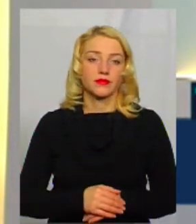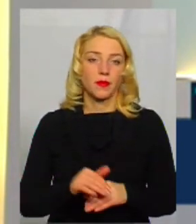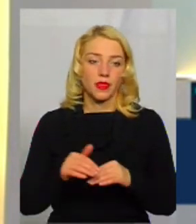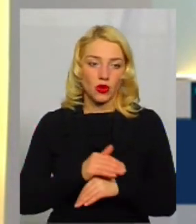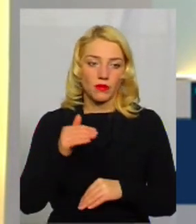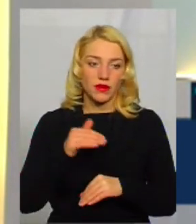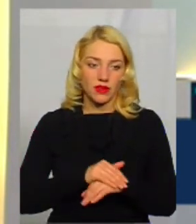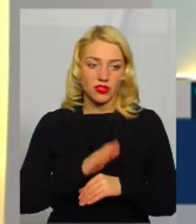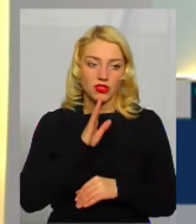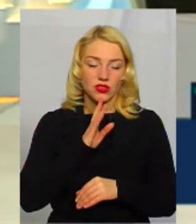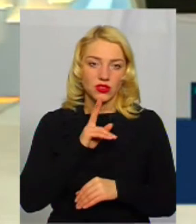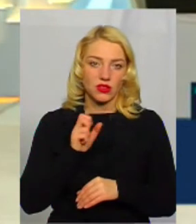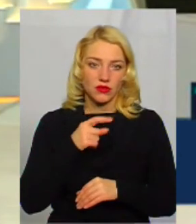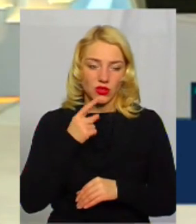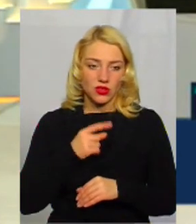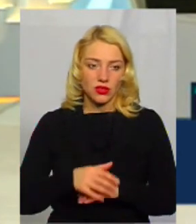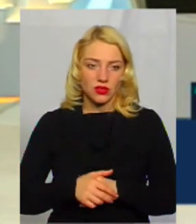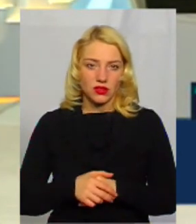Доброго вечора. Добрый. Добрый.